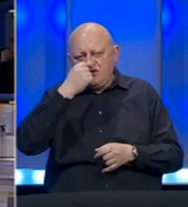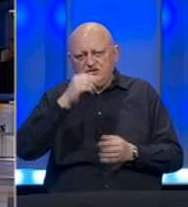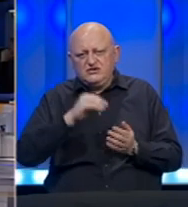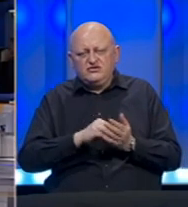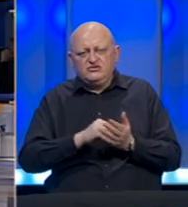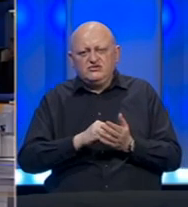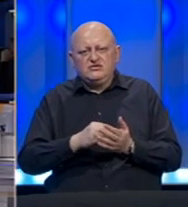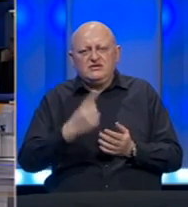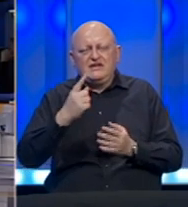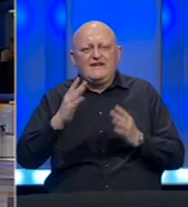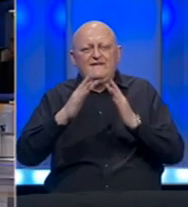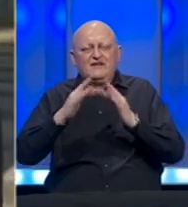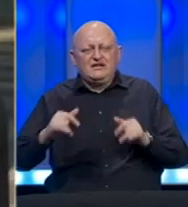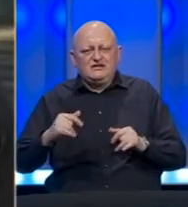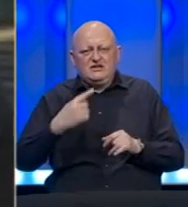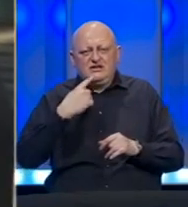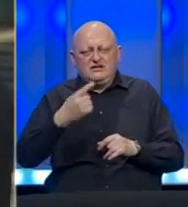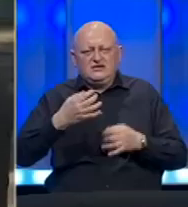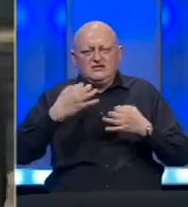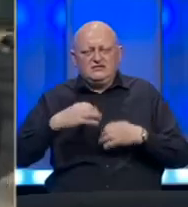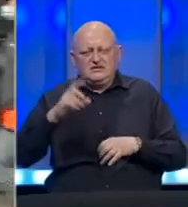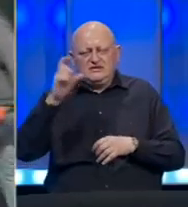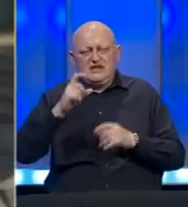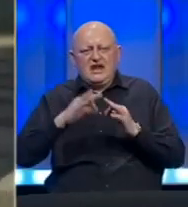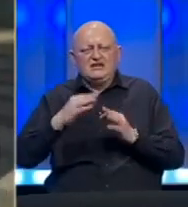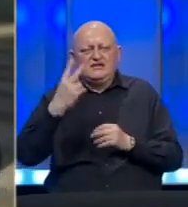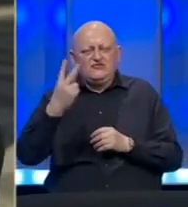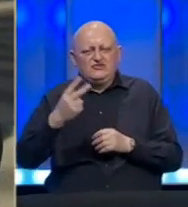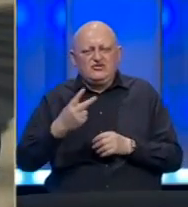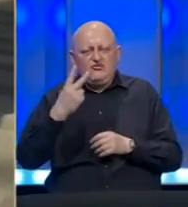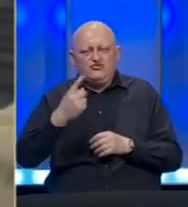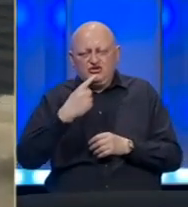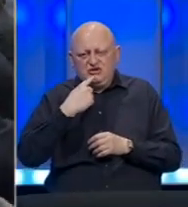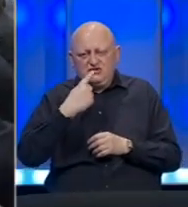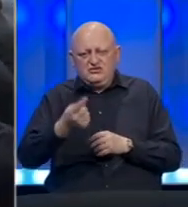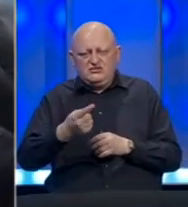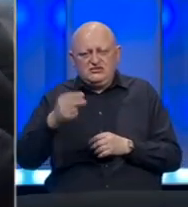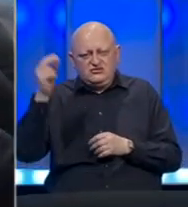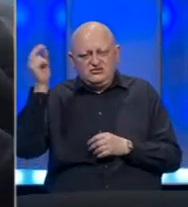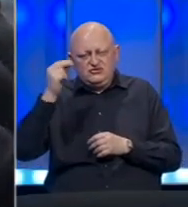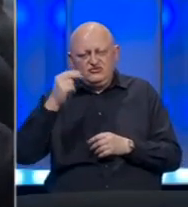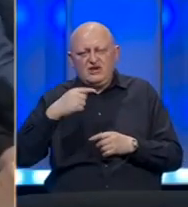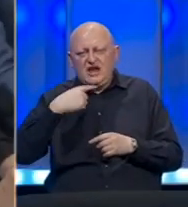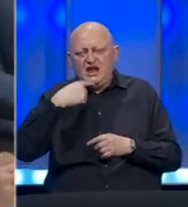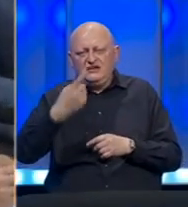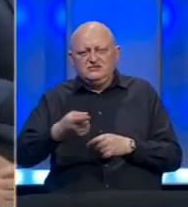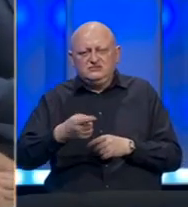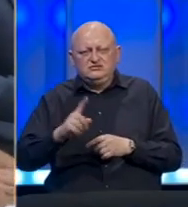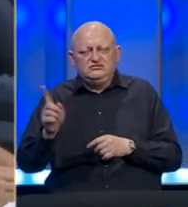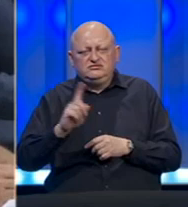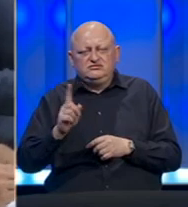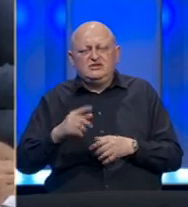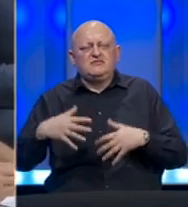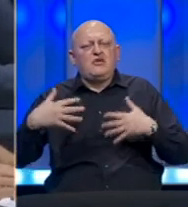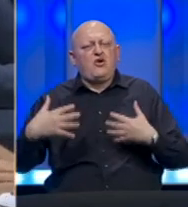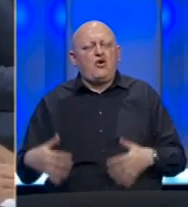najmanje jedan vikend, najavio je predsjednik Srbije Aleksandar Vučić. Vučić je rekao da stručnjaci sugerišu da ne smije biti